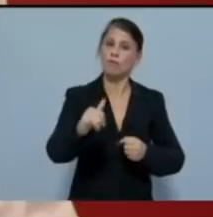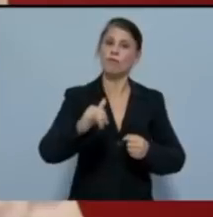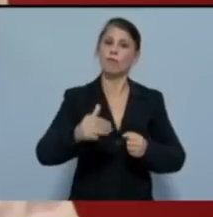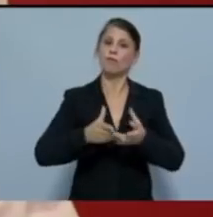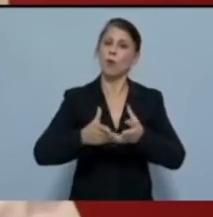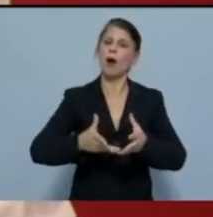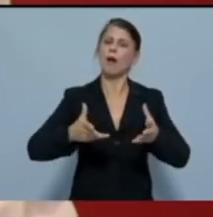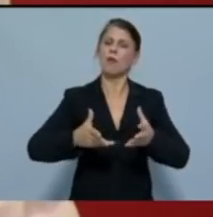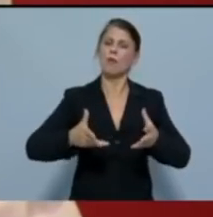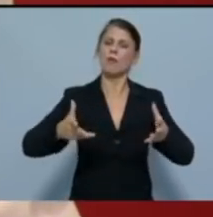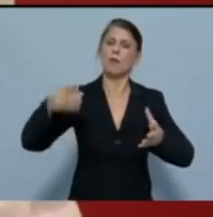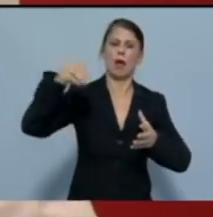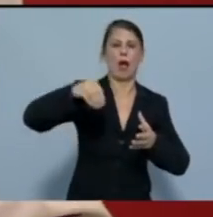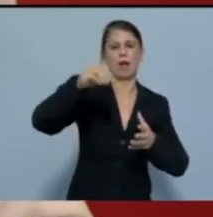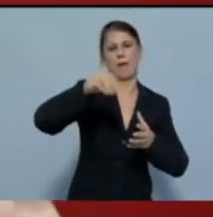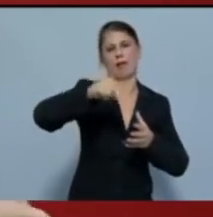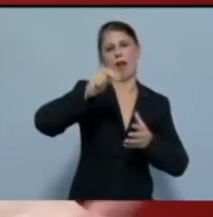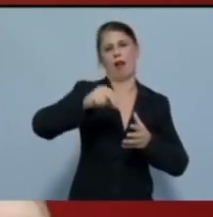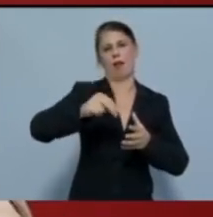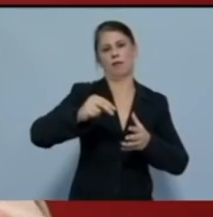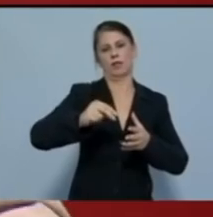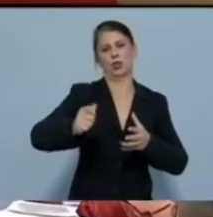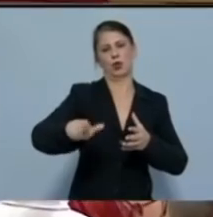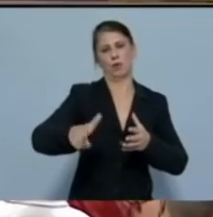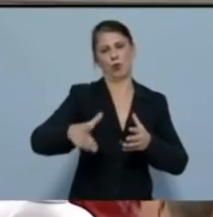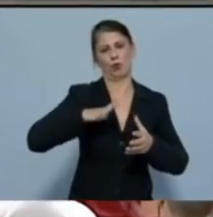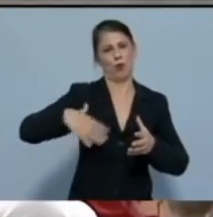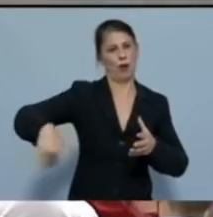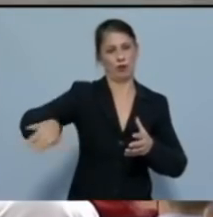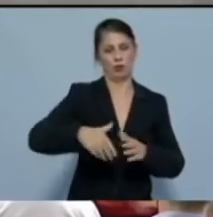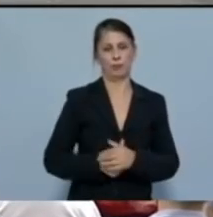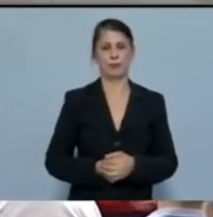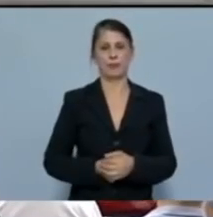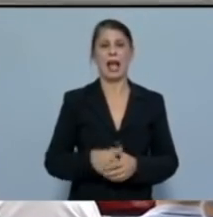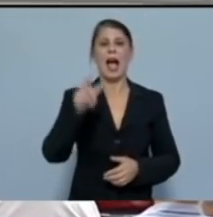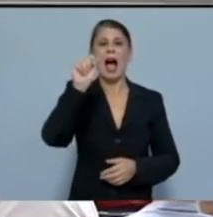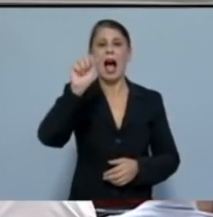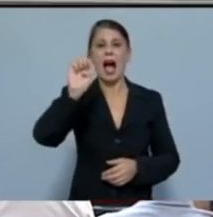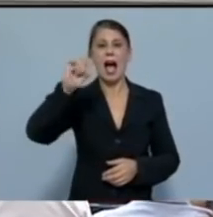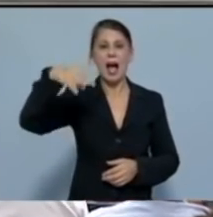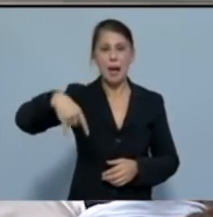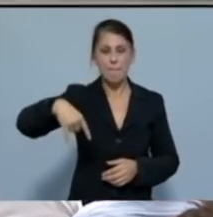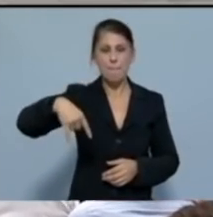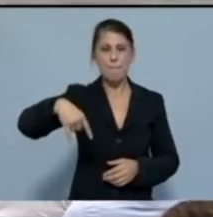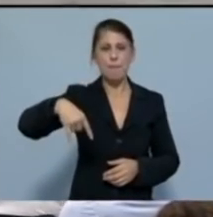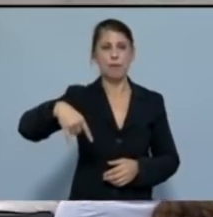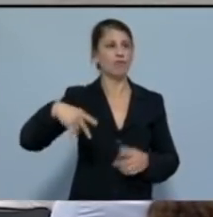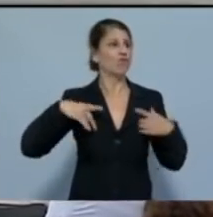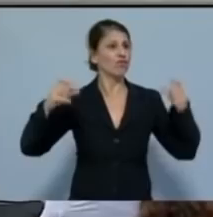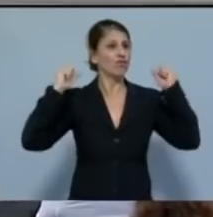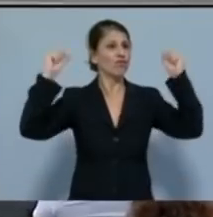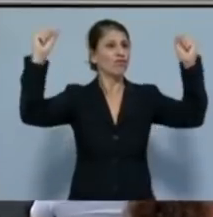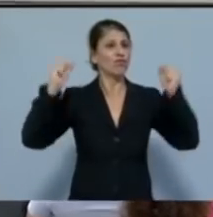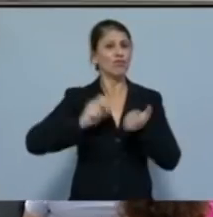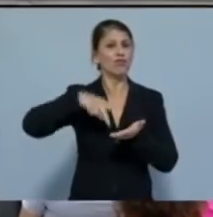εκμετάλλευση του λαού. Τα ίδια τα στοιχεία του ΑΕΠ για τα οποία πανηγυρίζει ο κύριος Μητσοτάκης